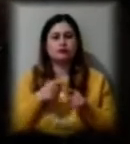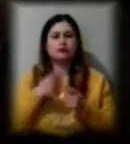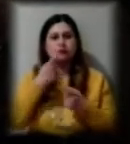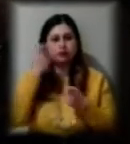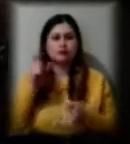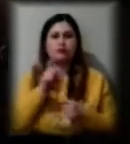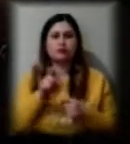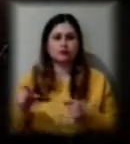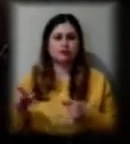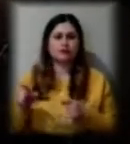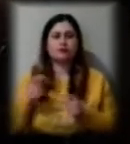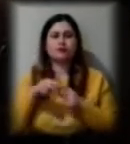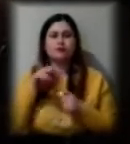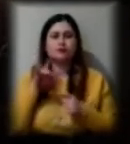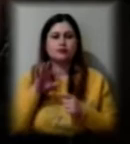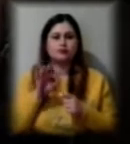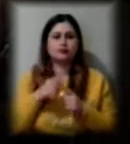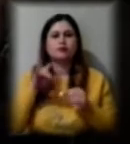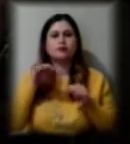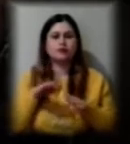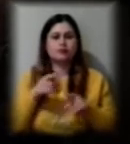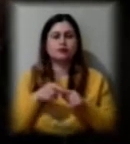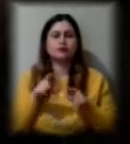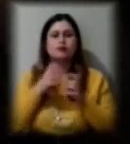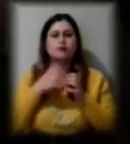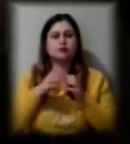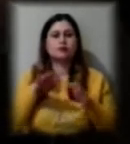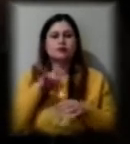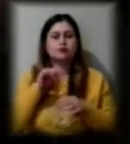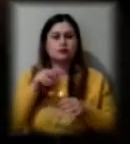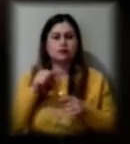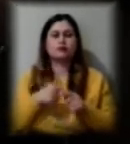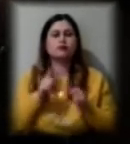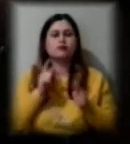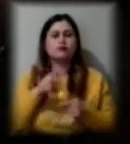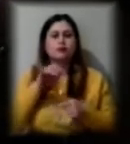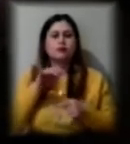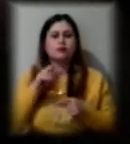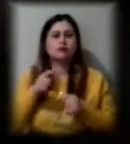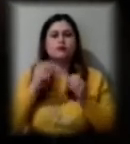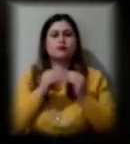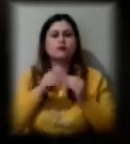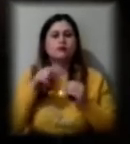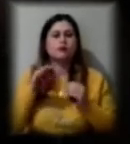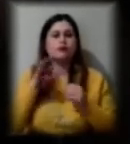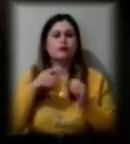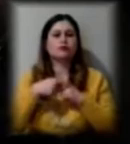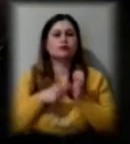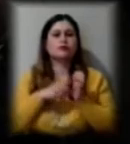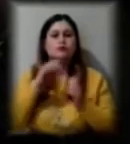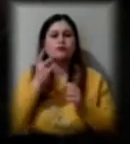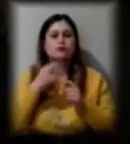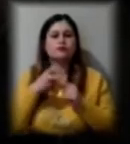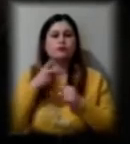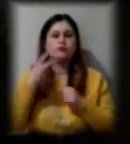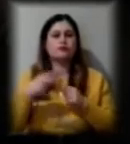про рішення Херсонської міської ради згідно протоколу номер 10 від 16 березня 2020 року